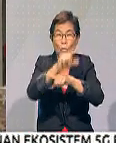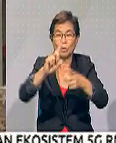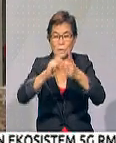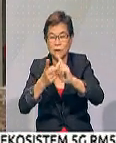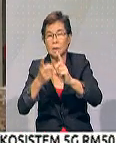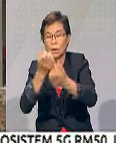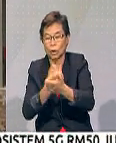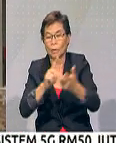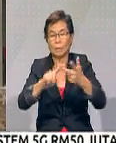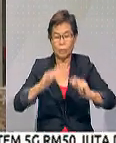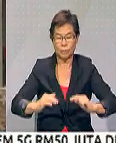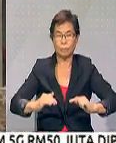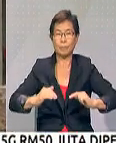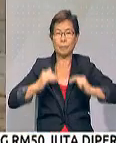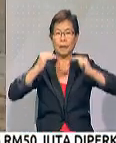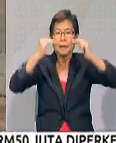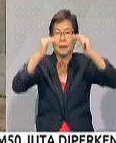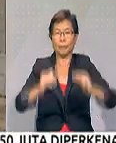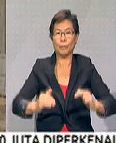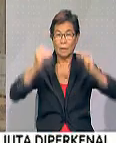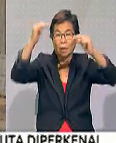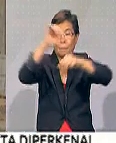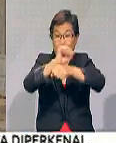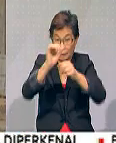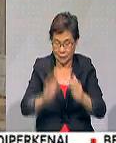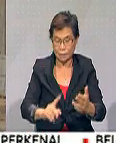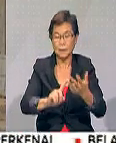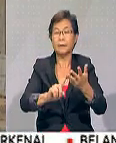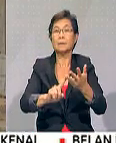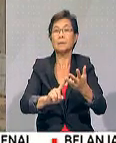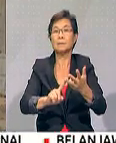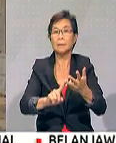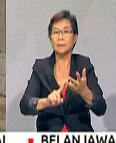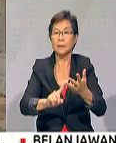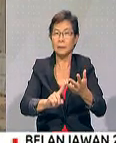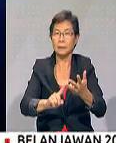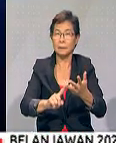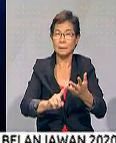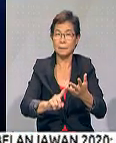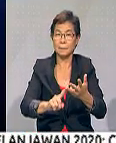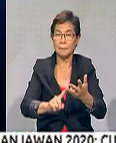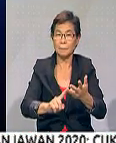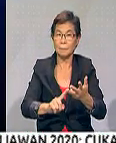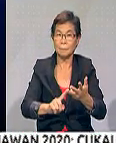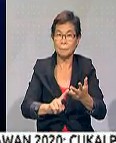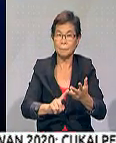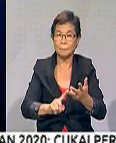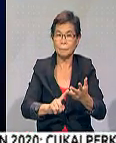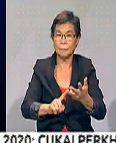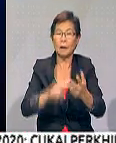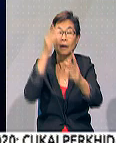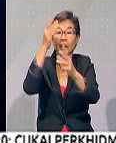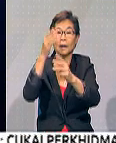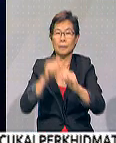ekonomi dan juga meningkatkan modal insan dan juga adalah dia juga kepada